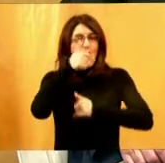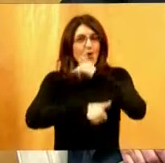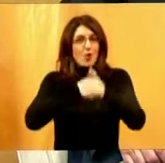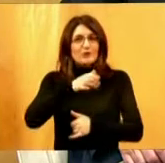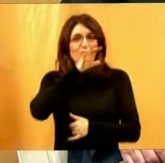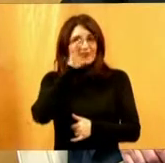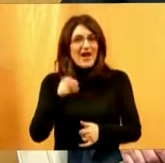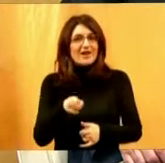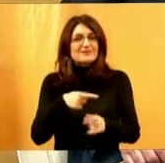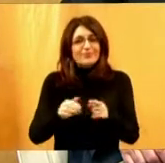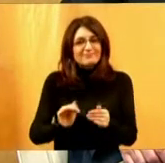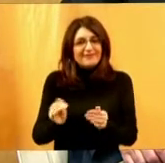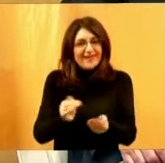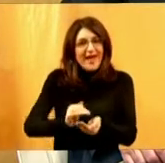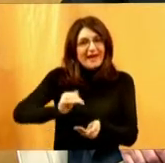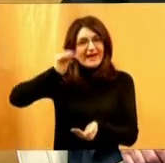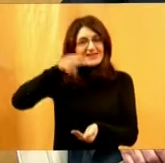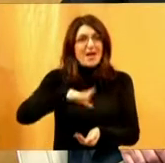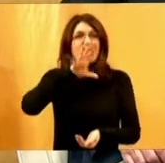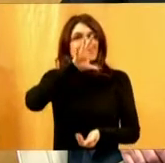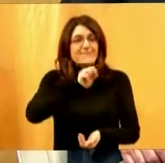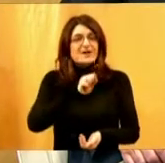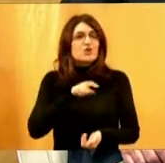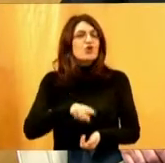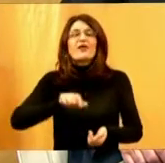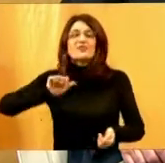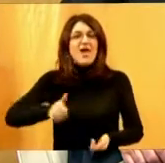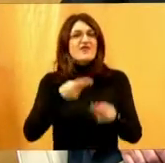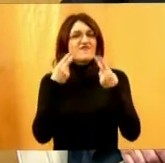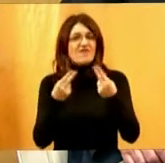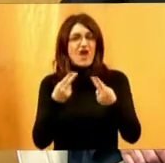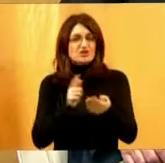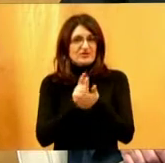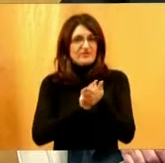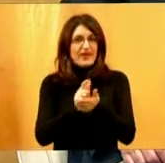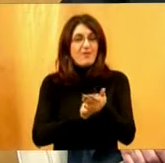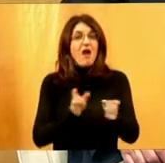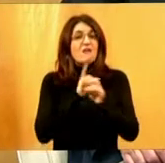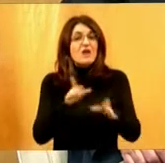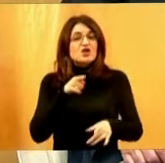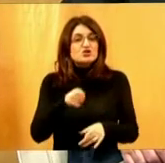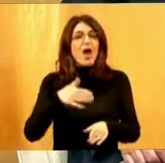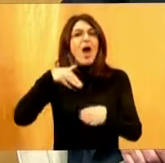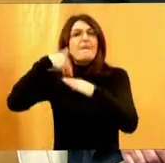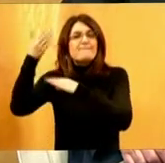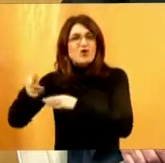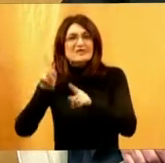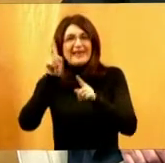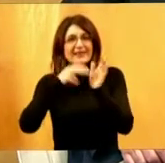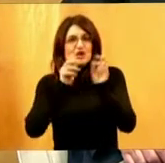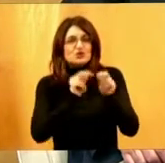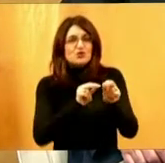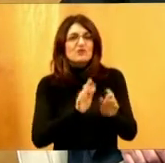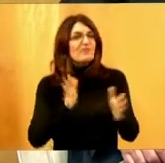dana, jer to djetinstvo, to odrastanje psa je jako važna faza. Bez toga instruktori ne bi kasnije mogli